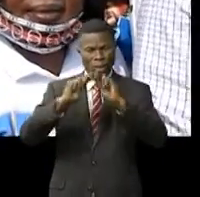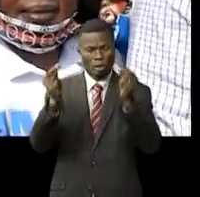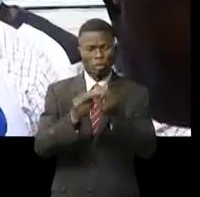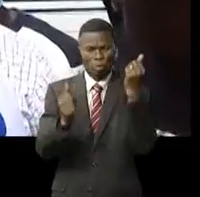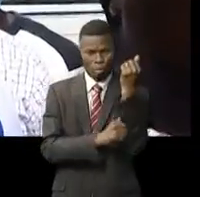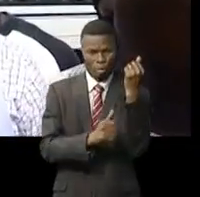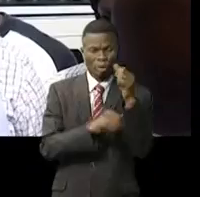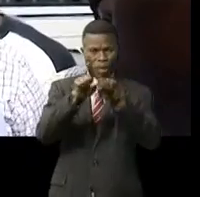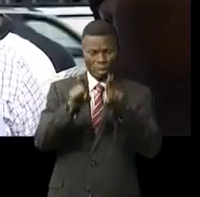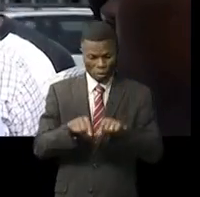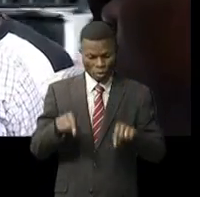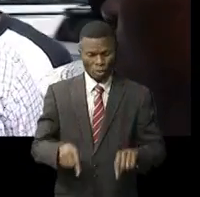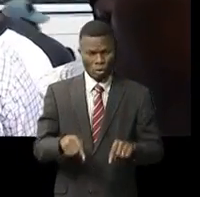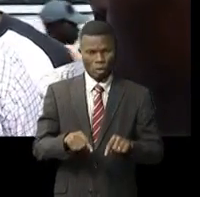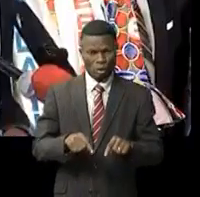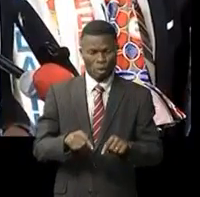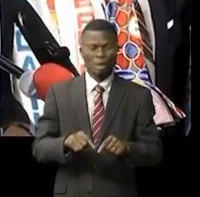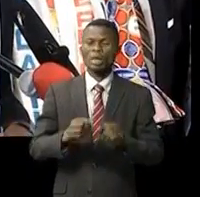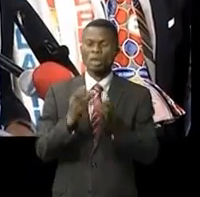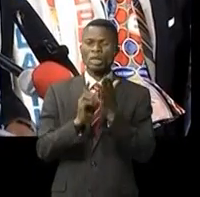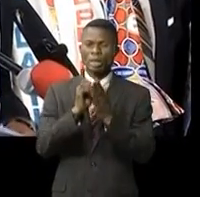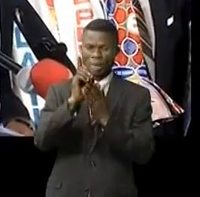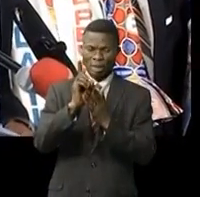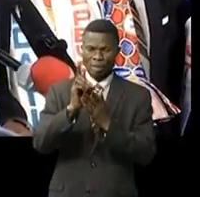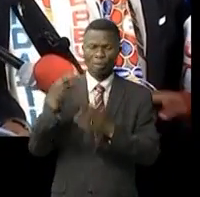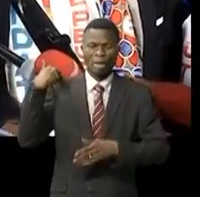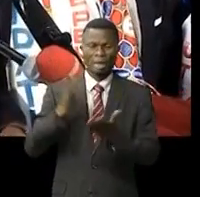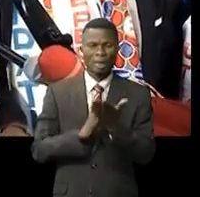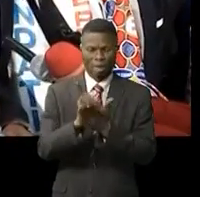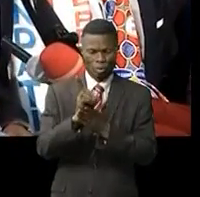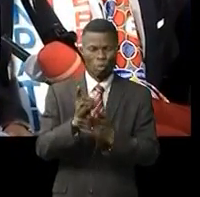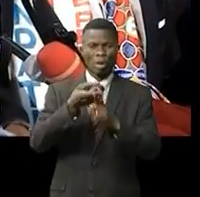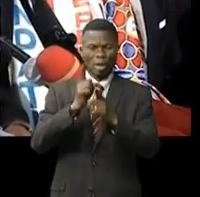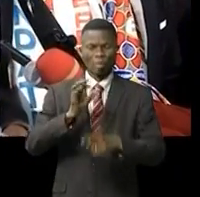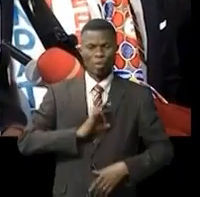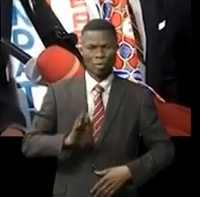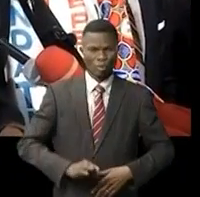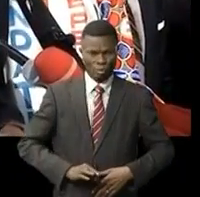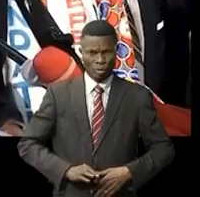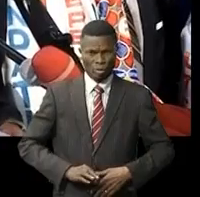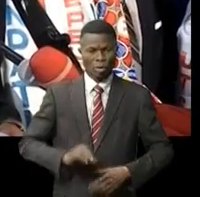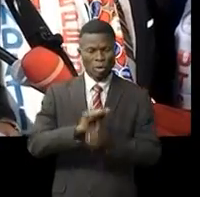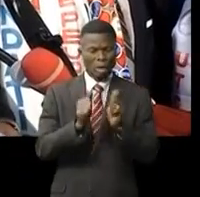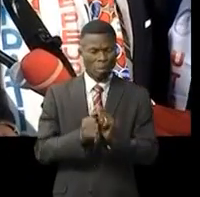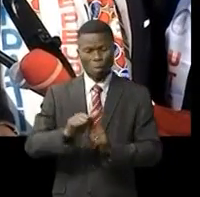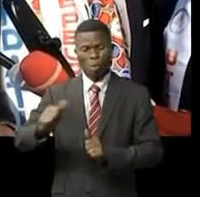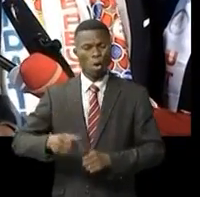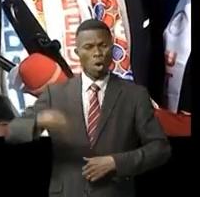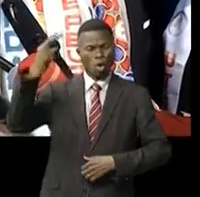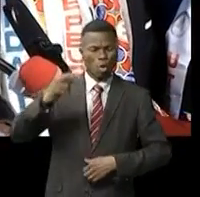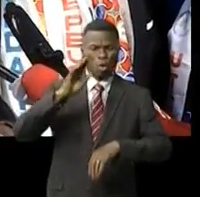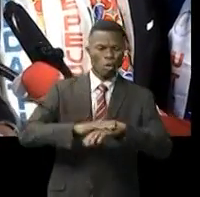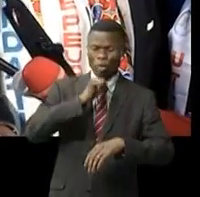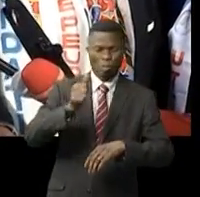'individus et qui aujourd'hui constitue les socles de l'état des droits prônés par le chef de l'état faisant qu'il n'y ait plus des intouchables. Nous en